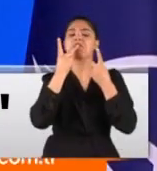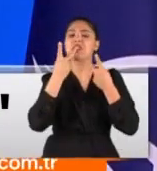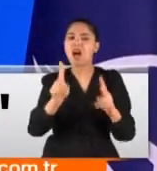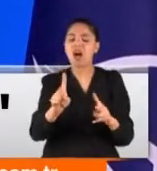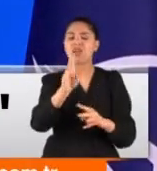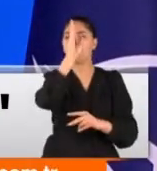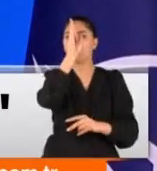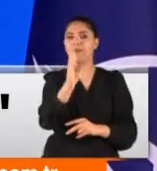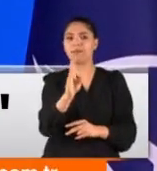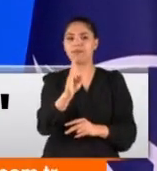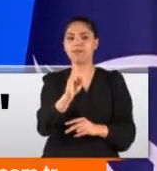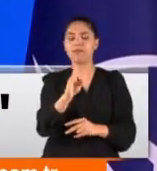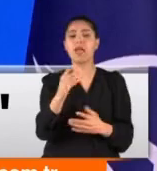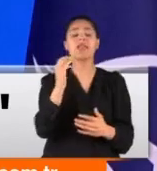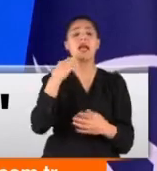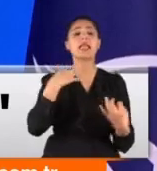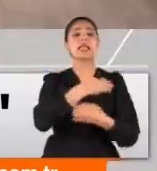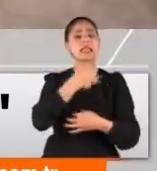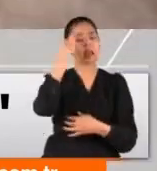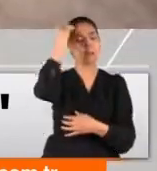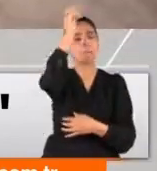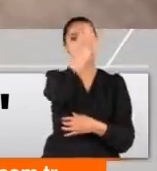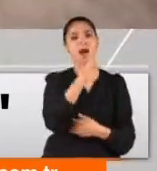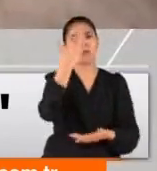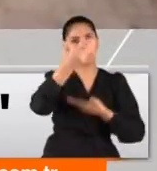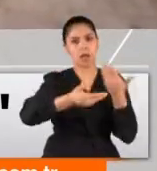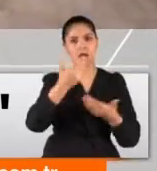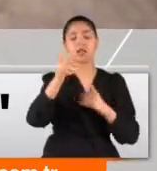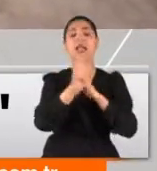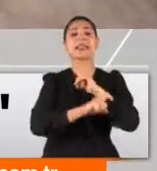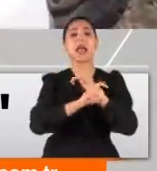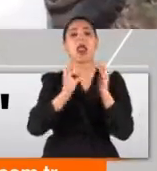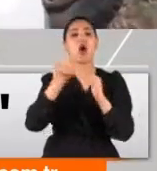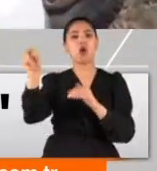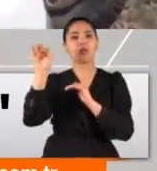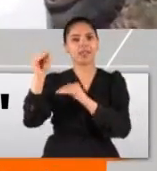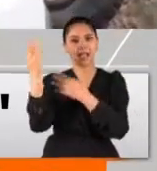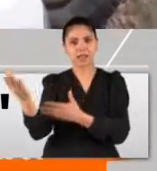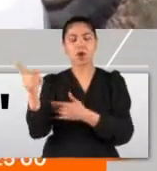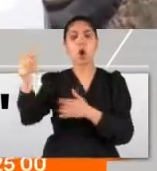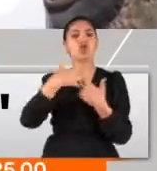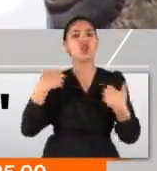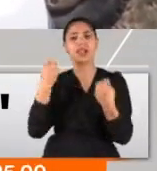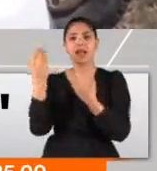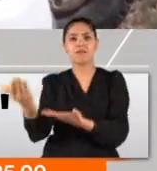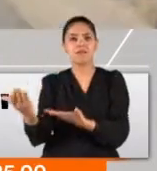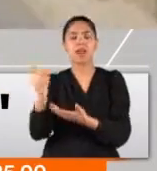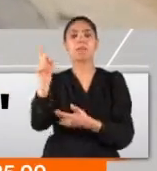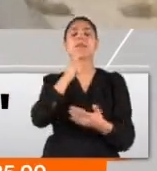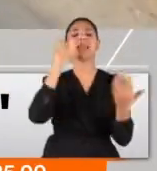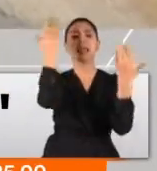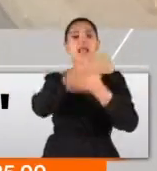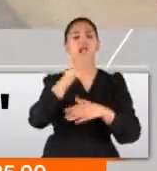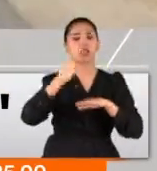net olarak Sayın Biden'a ifade ettim. Terör örgütlerini destekleyenler, onlara cesaret verenler ne büyük bir yanlış